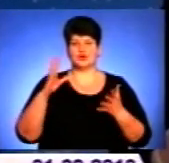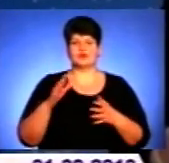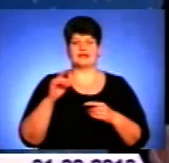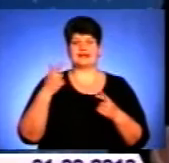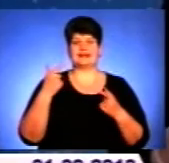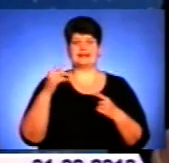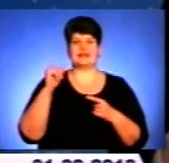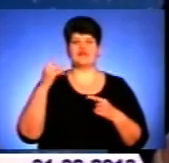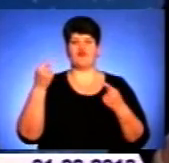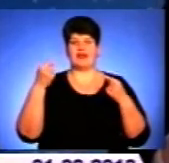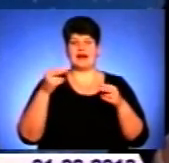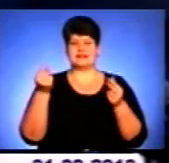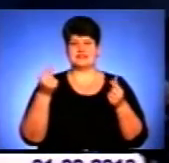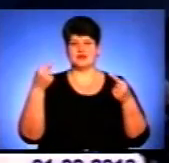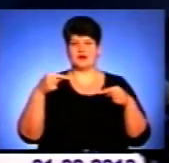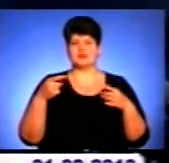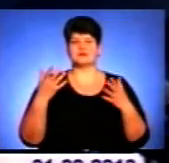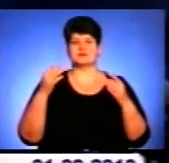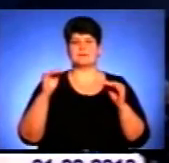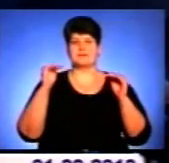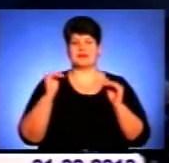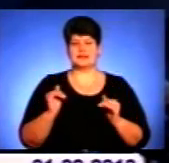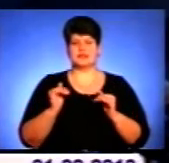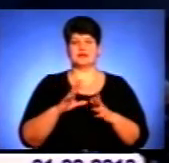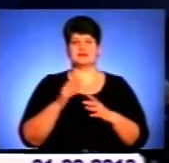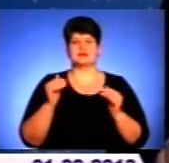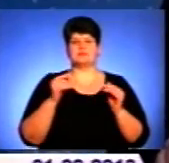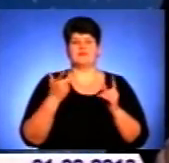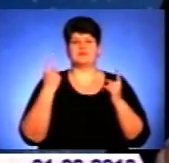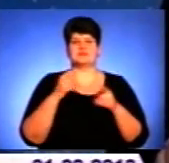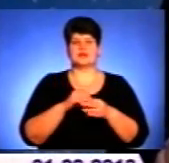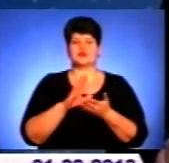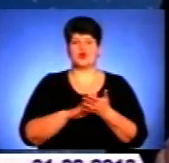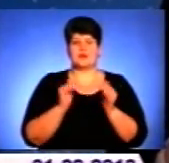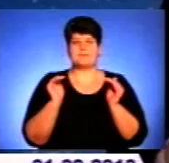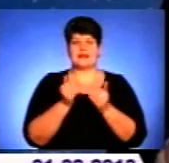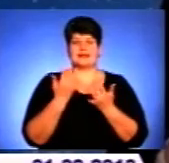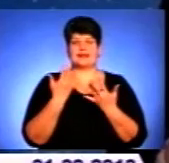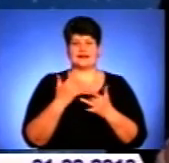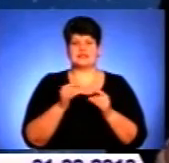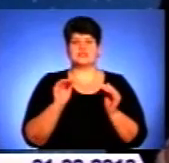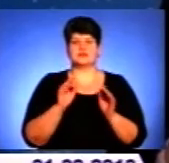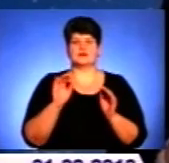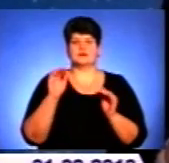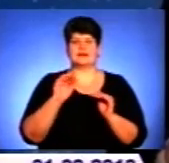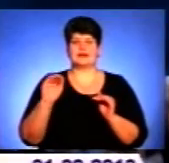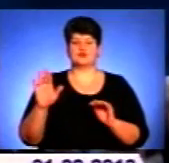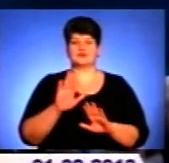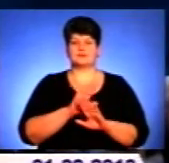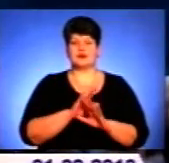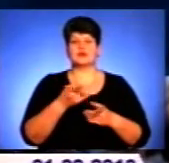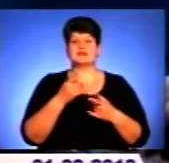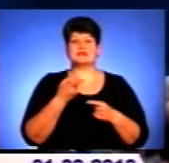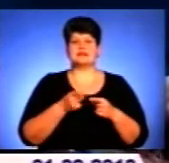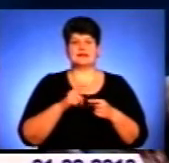перенатальних центрів. Торік зареєстрований найнижчий рівень малюкової смертності. Створено рекордну кількість центрів первинної допомоги. Держава